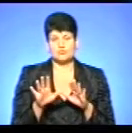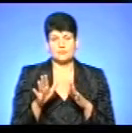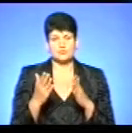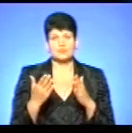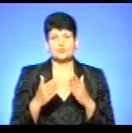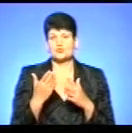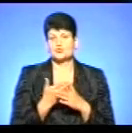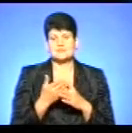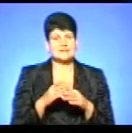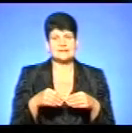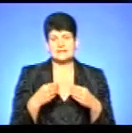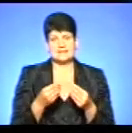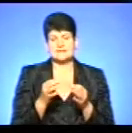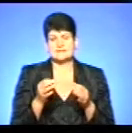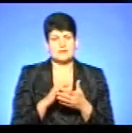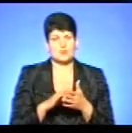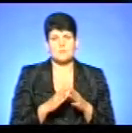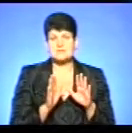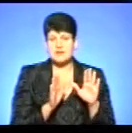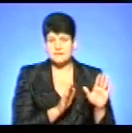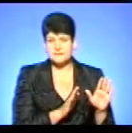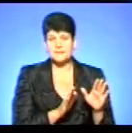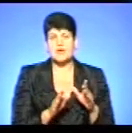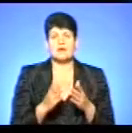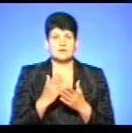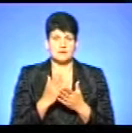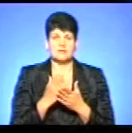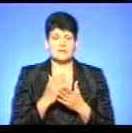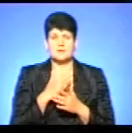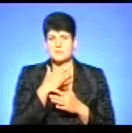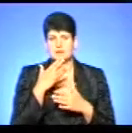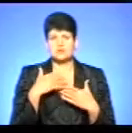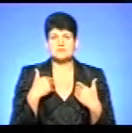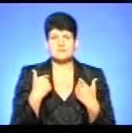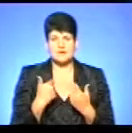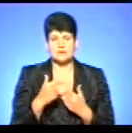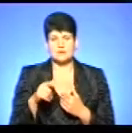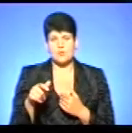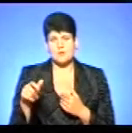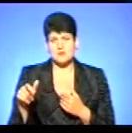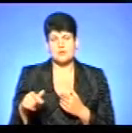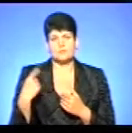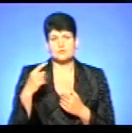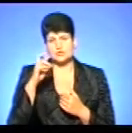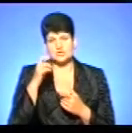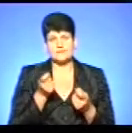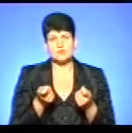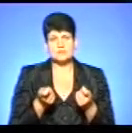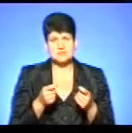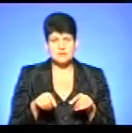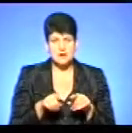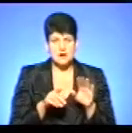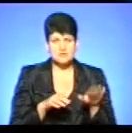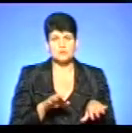призначається ні за яких обставин. Разом з тим, до нас є багато звернені громадян, до обласної державної адміністрації,